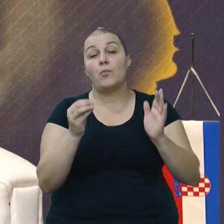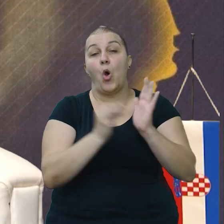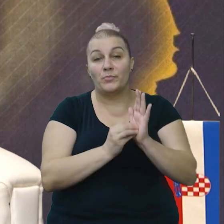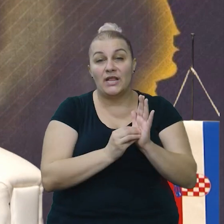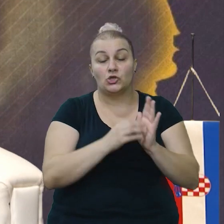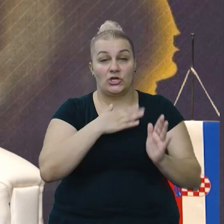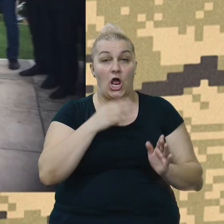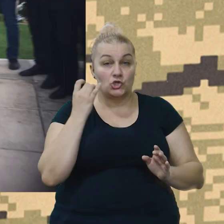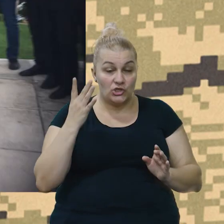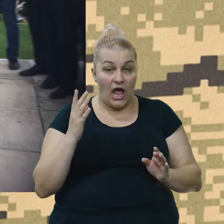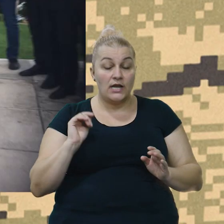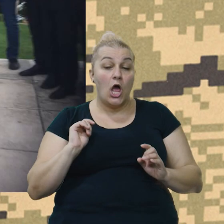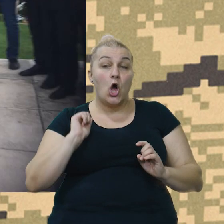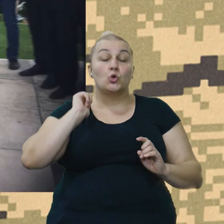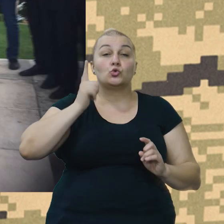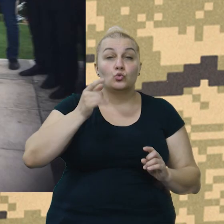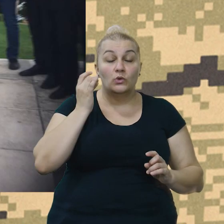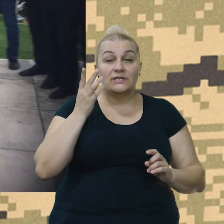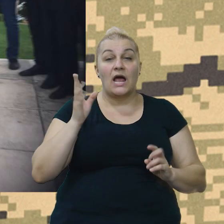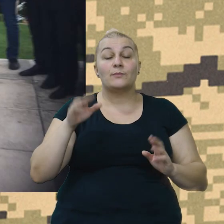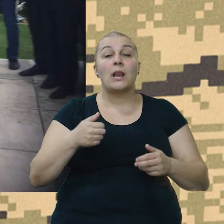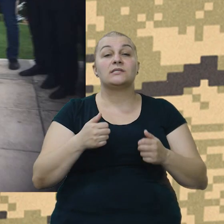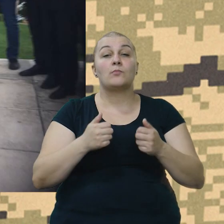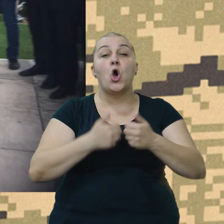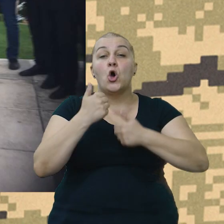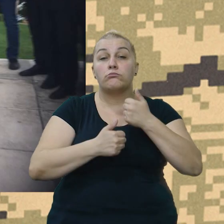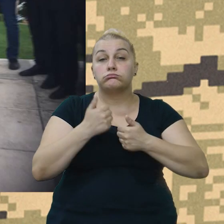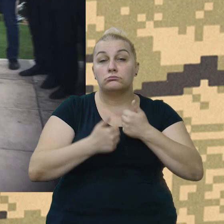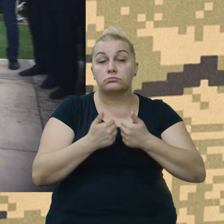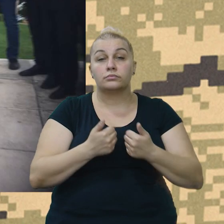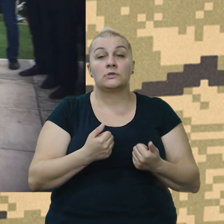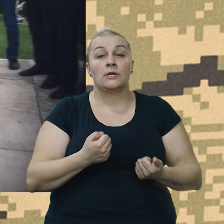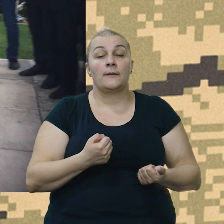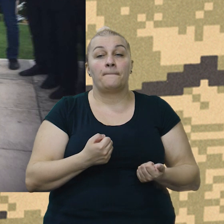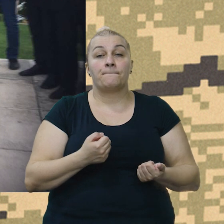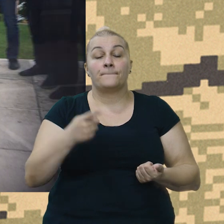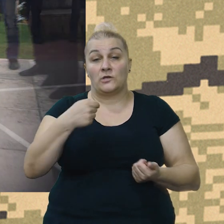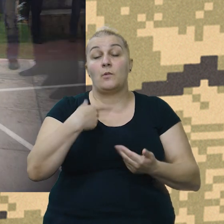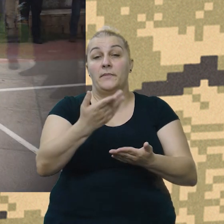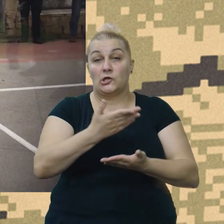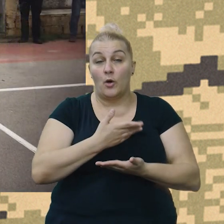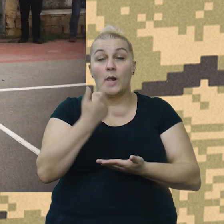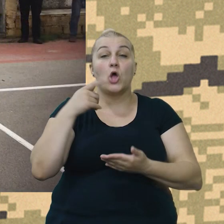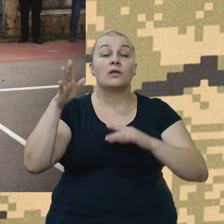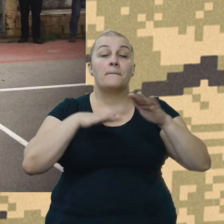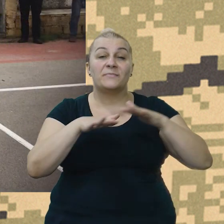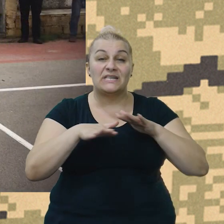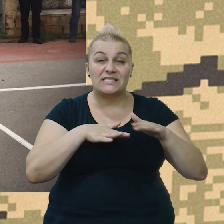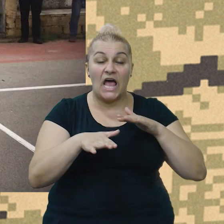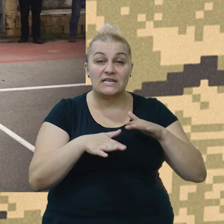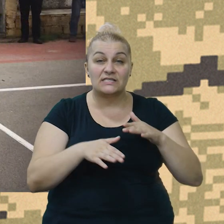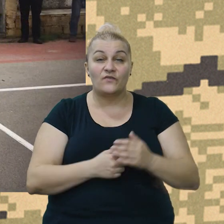naš dan. drugi dan smo imali turnir koji smo dobili od ministarstva,